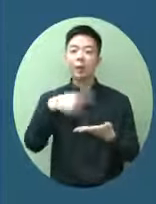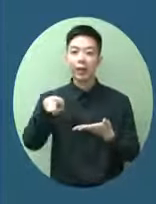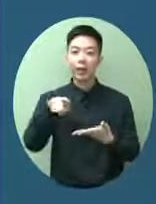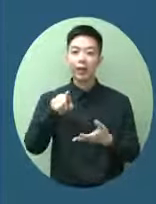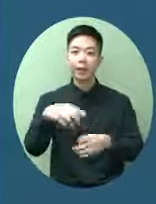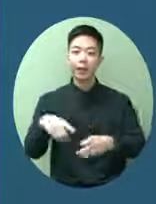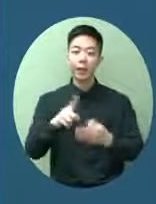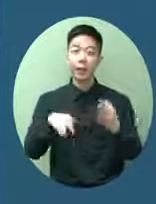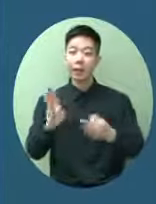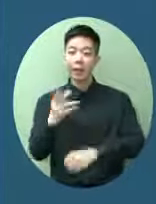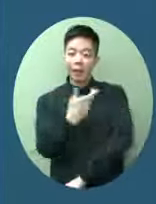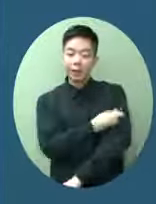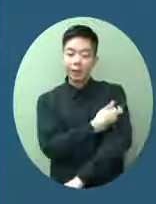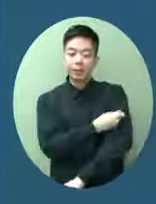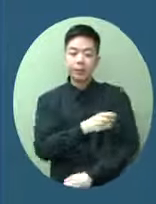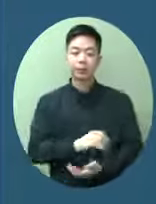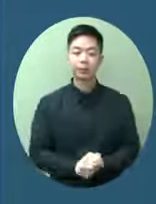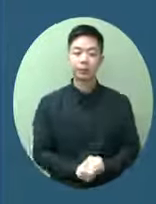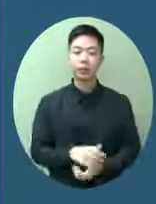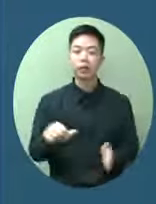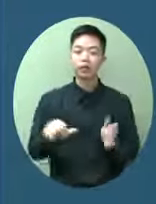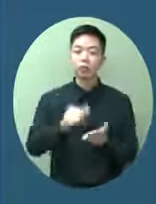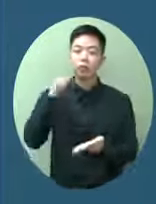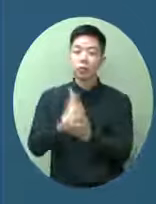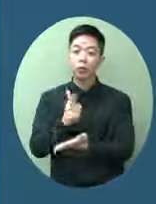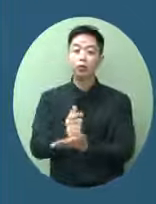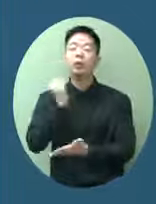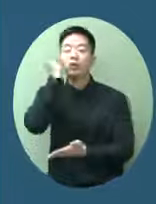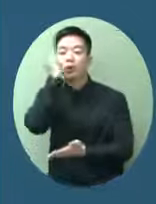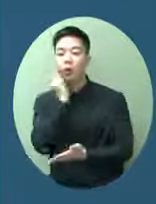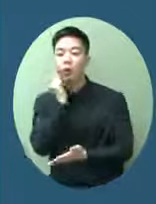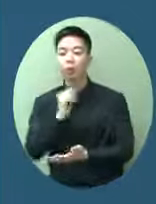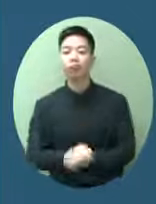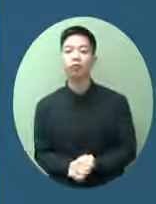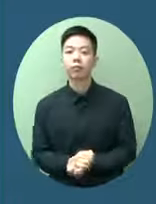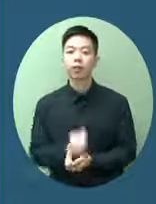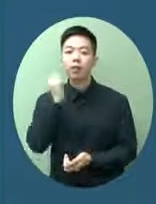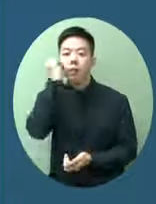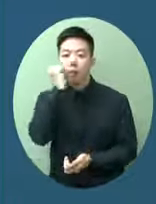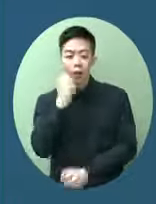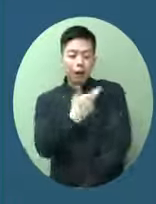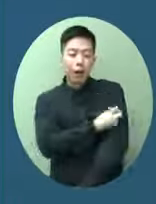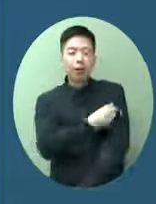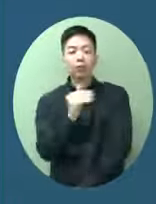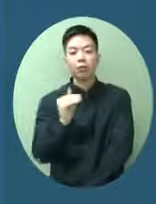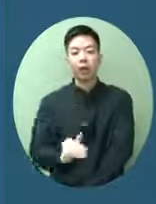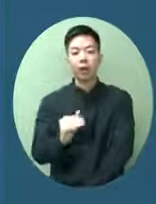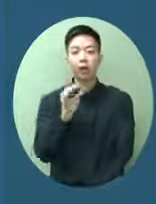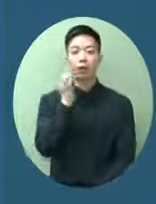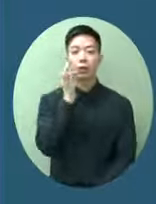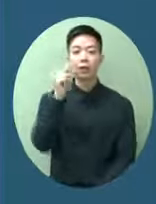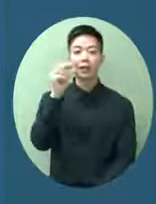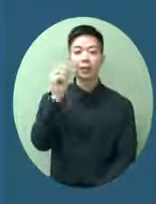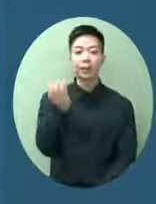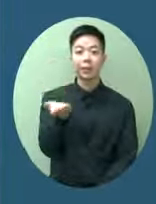但最重要最重要的是長者長者的接種率是很低的以超過70歲的長者為例